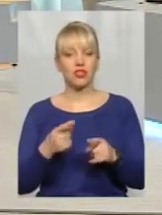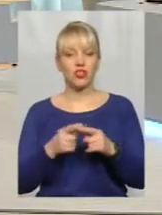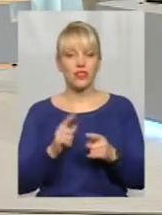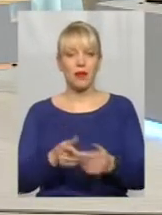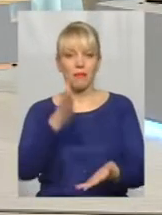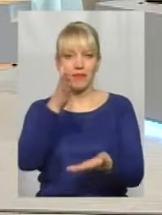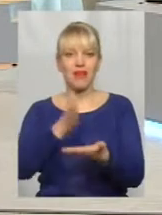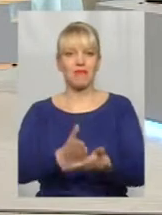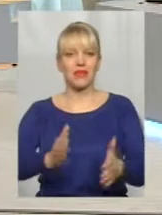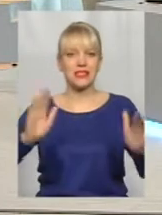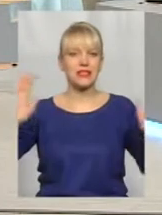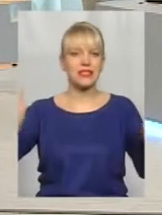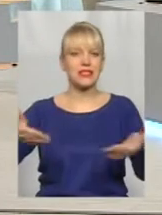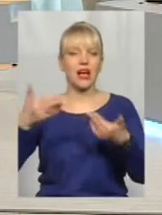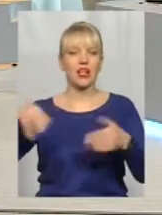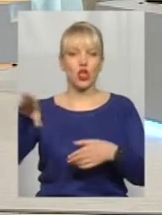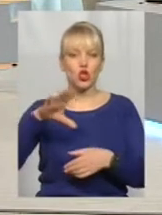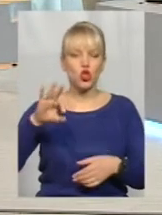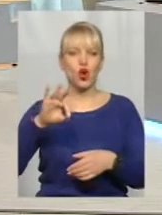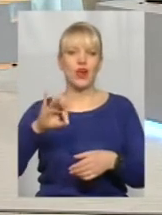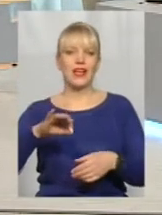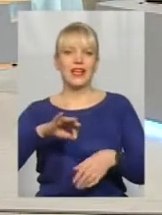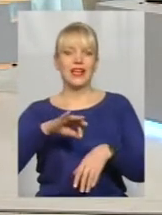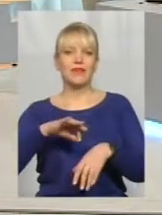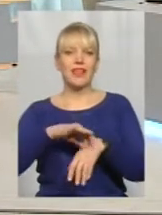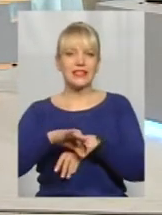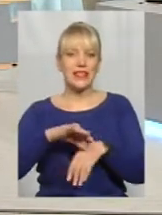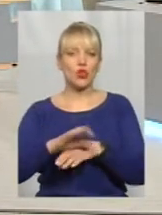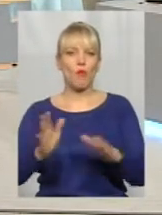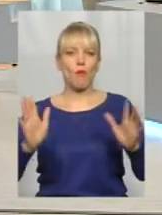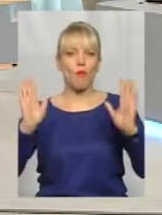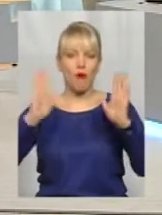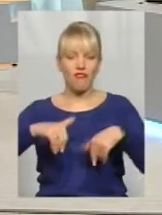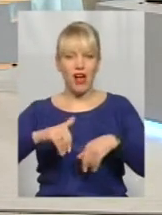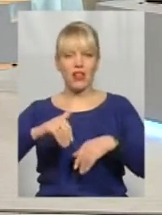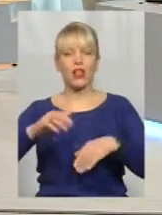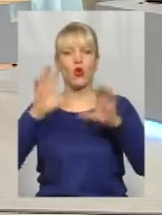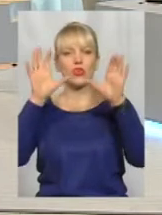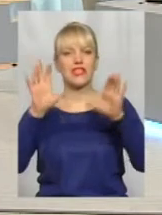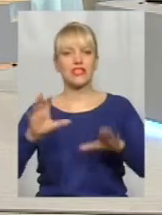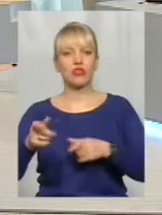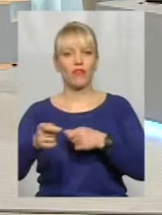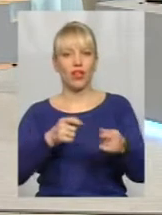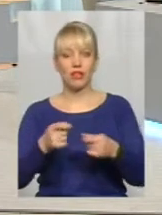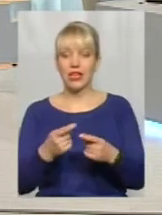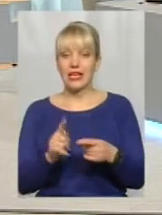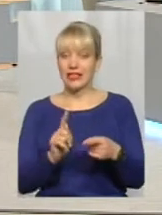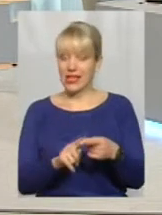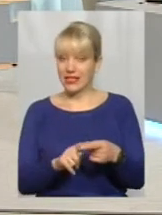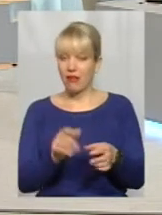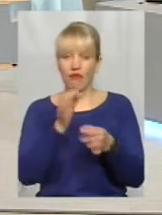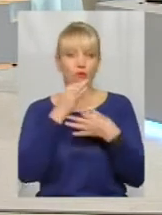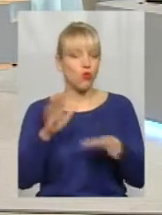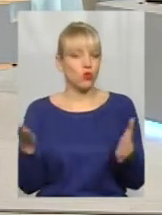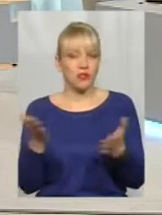до насильницького повалення конституційного ладу. За це в будь-які цивілізовані демократичні підкреслить